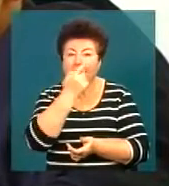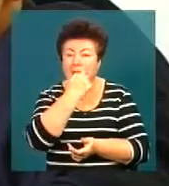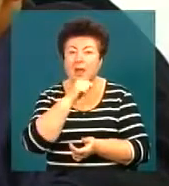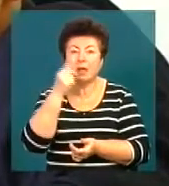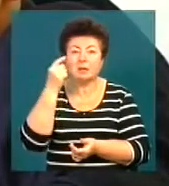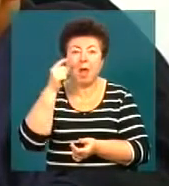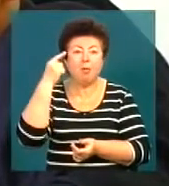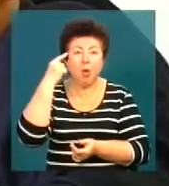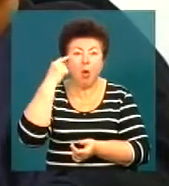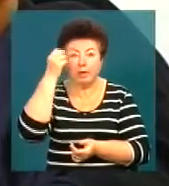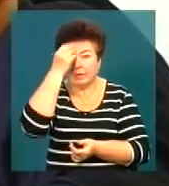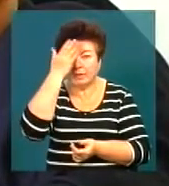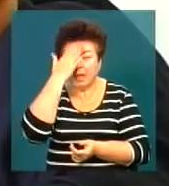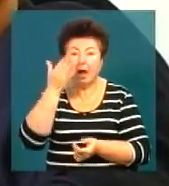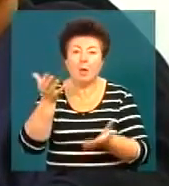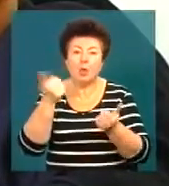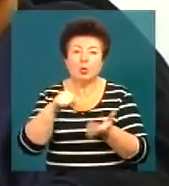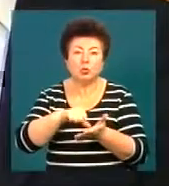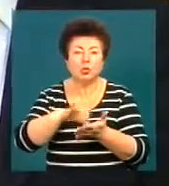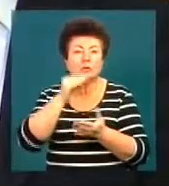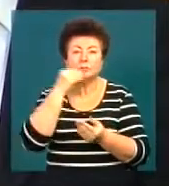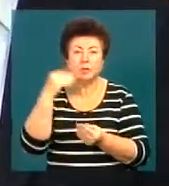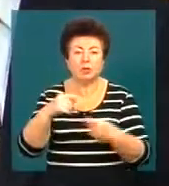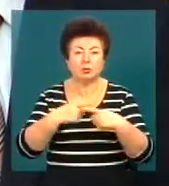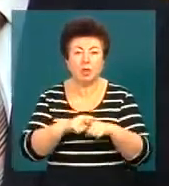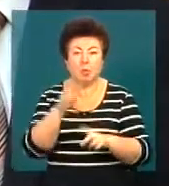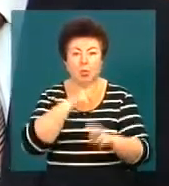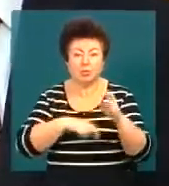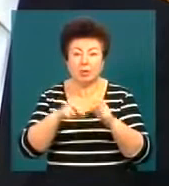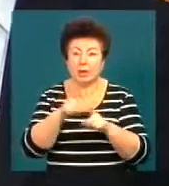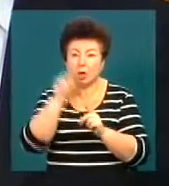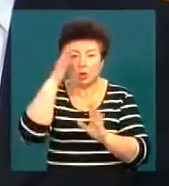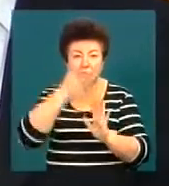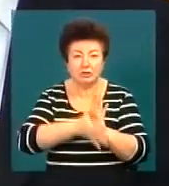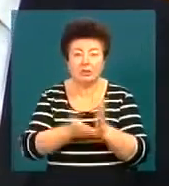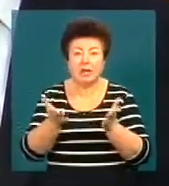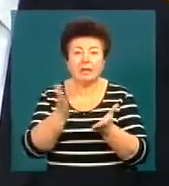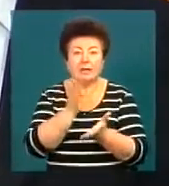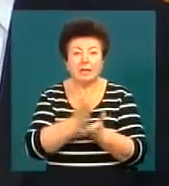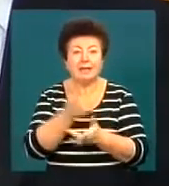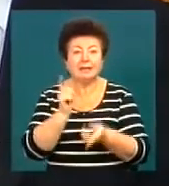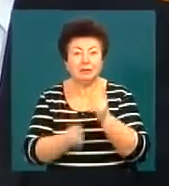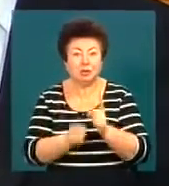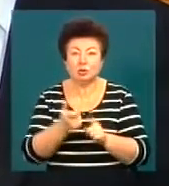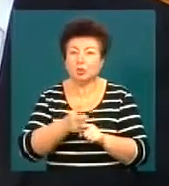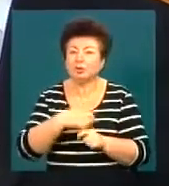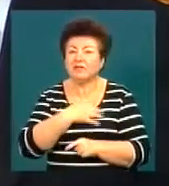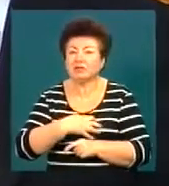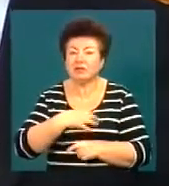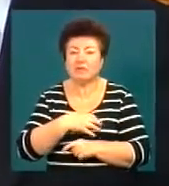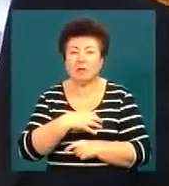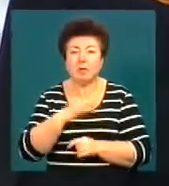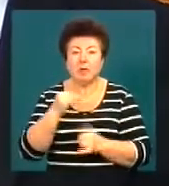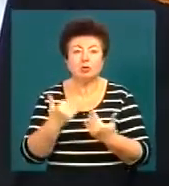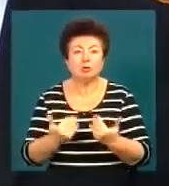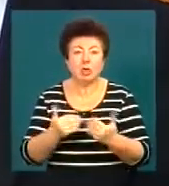Як бачимо, українські науковці вдало беруть участь у цих надсучасних пошуках. Ті дослідження, які є дійсно досить важливими